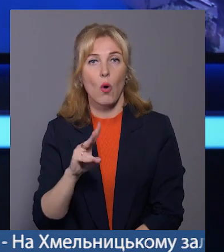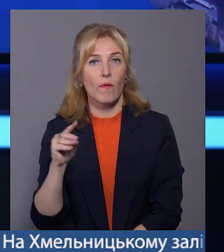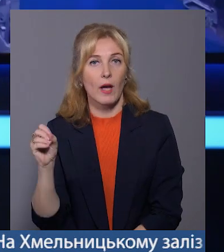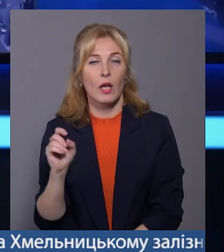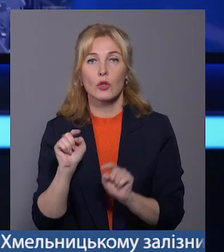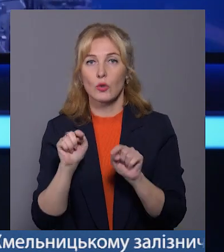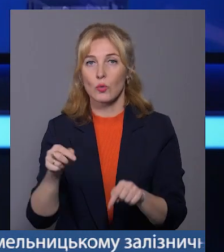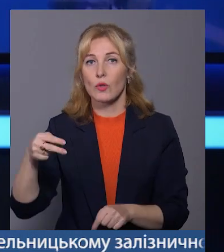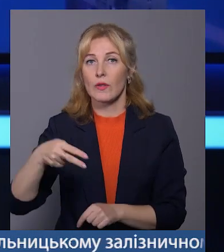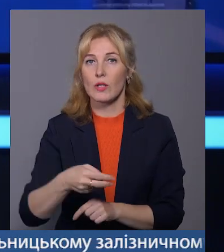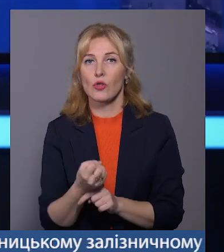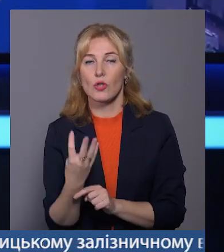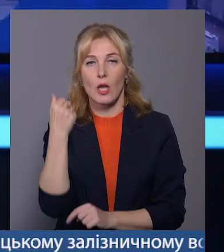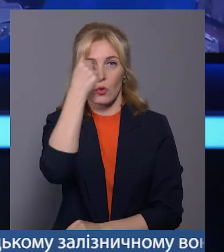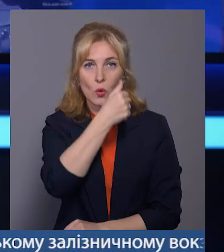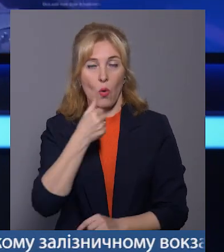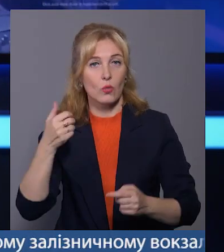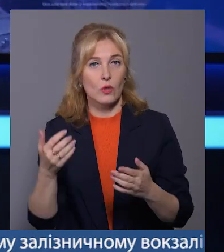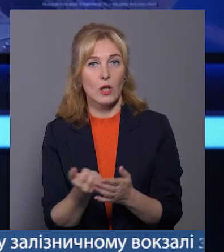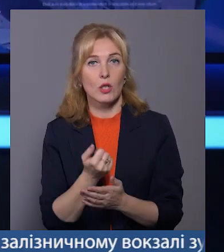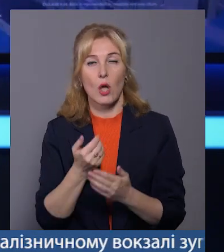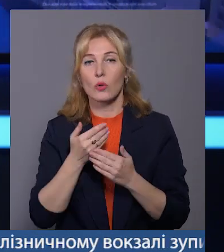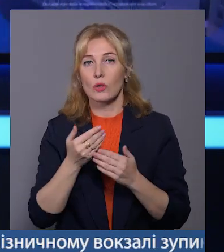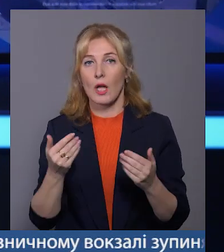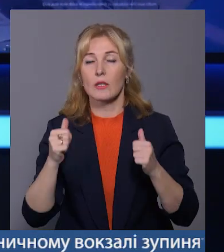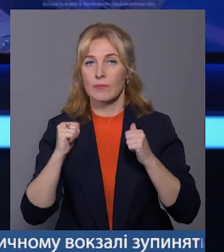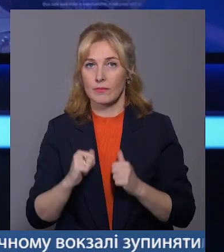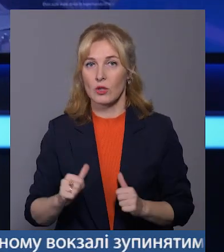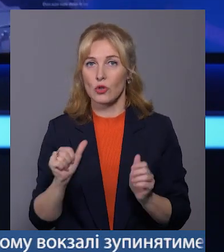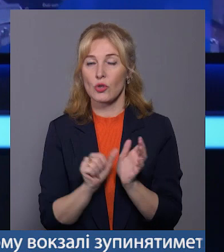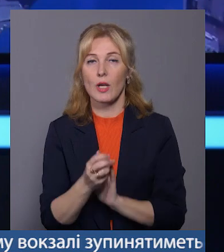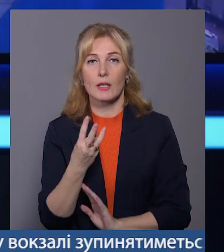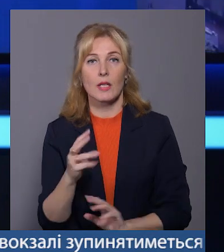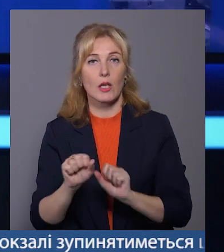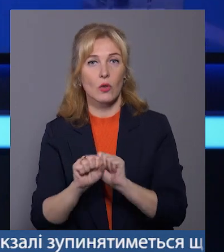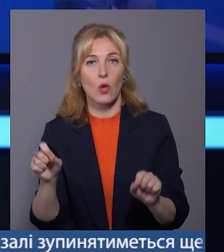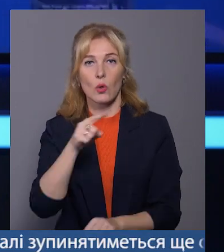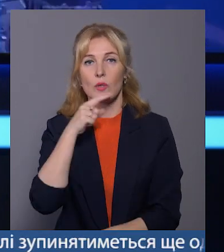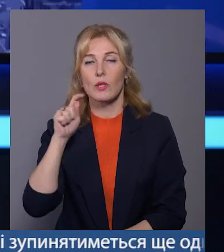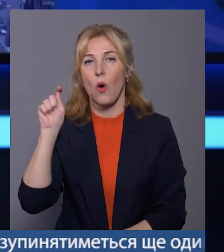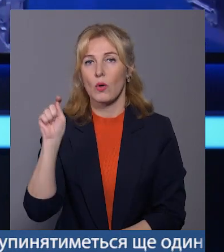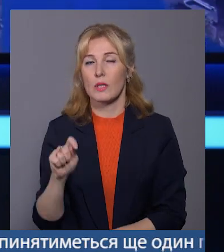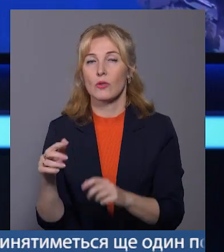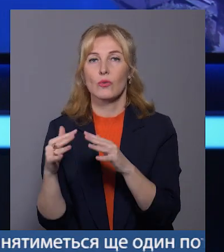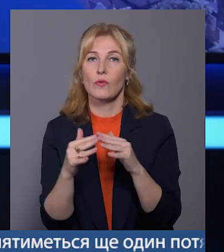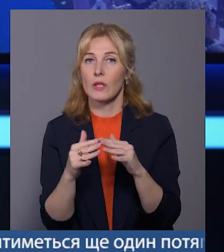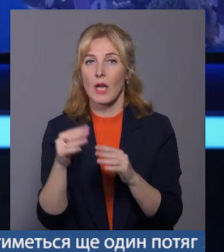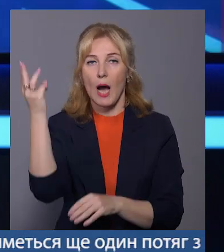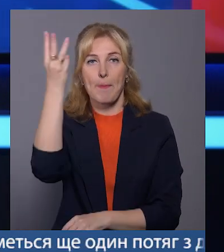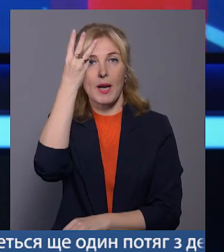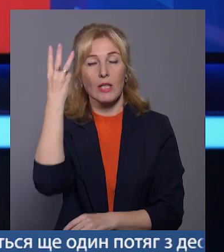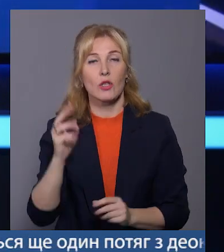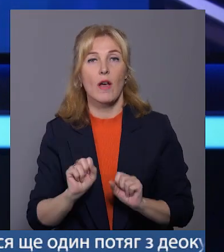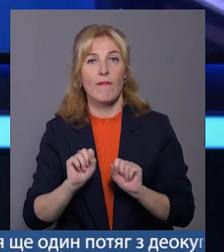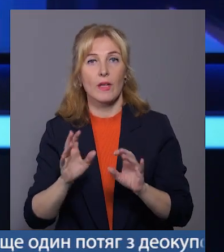Тут з 2014-го знайшли останній спочинок 63 герої російсько-української війни. Хмельничани